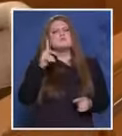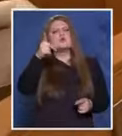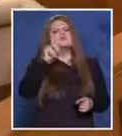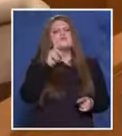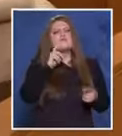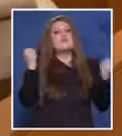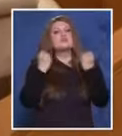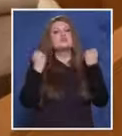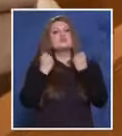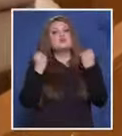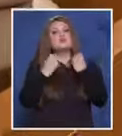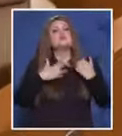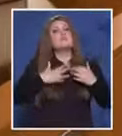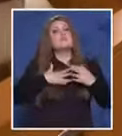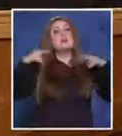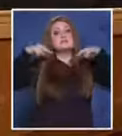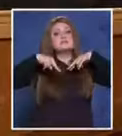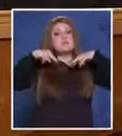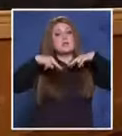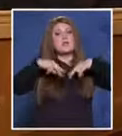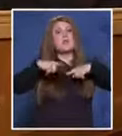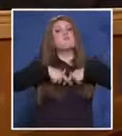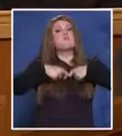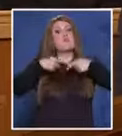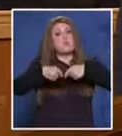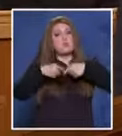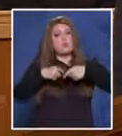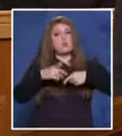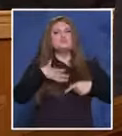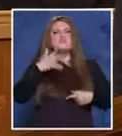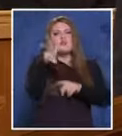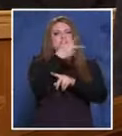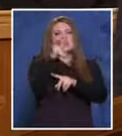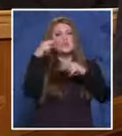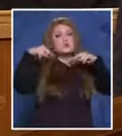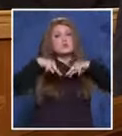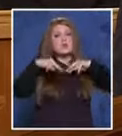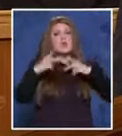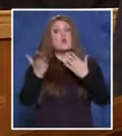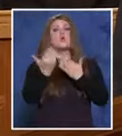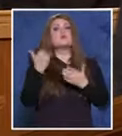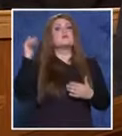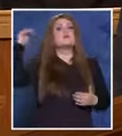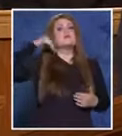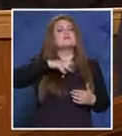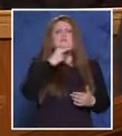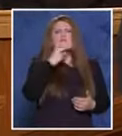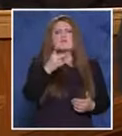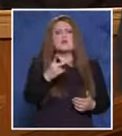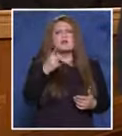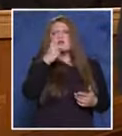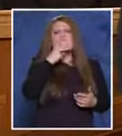доколкото разбрах, ще има и свидетелство. Прокурорът го е разпитал. Ще има видеосвидетелство. Откъде идвахте? Какво видяхте?